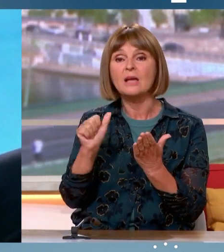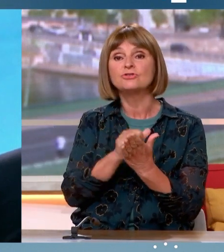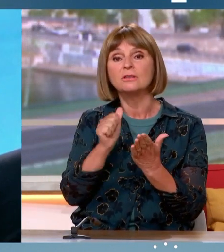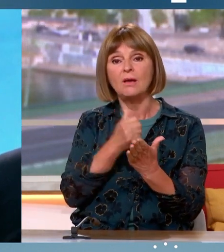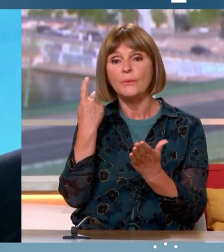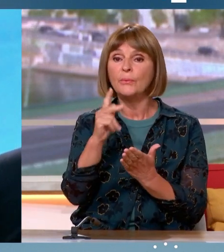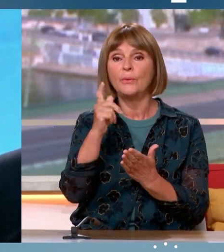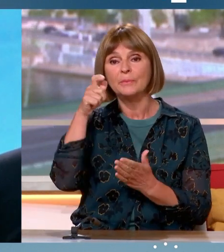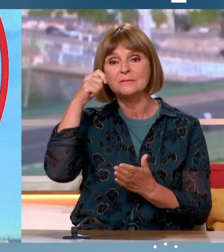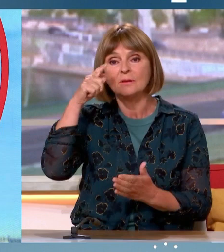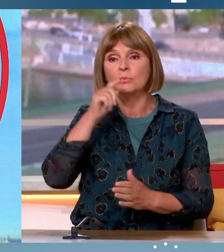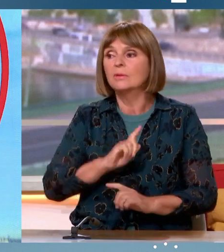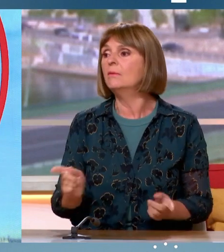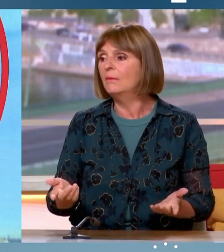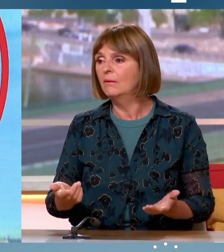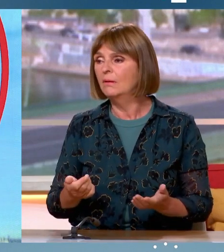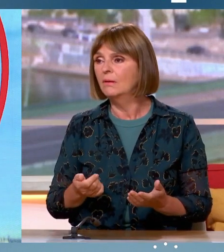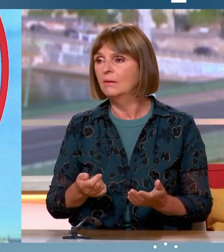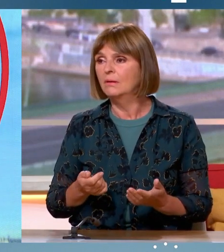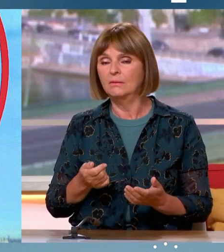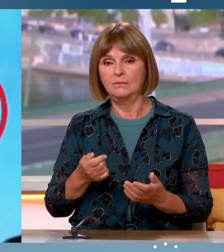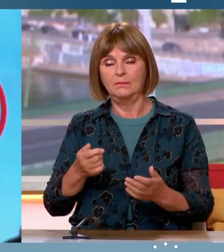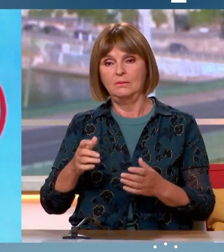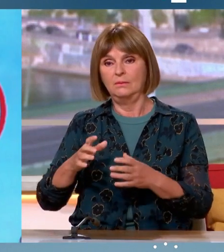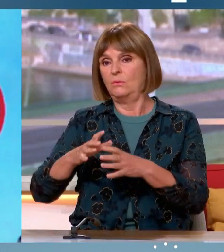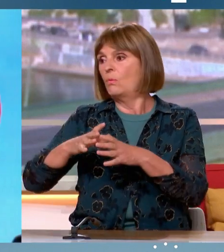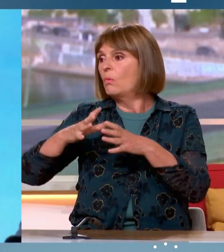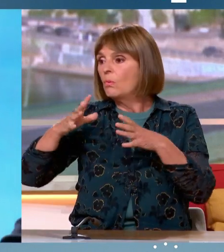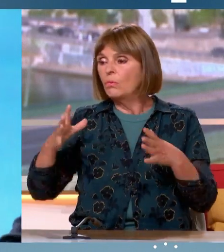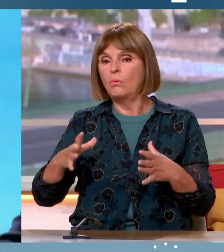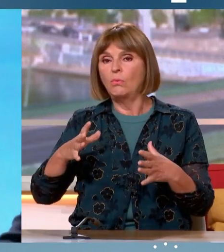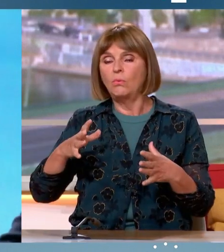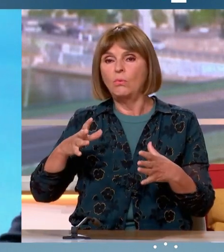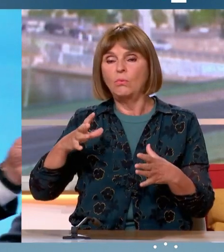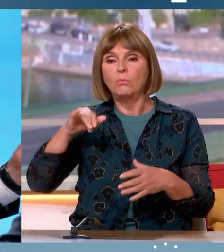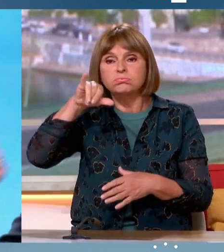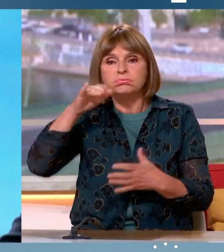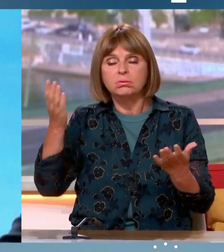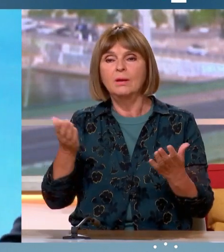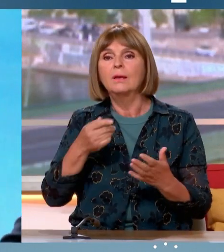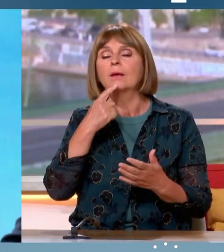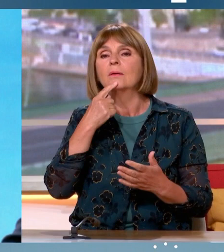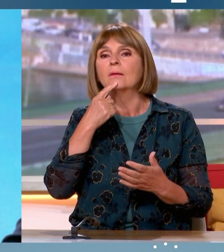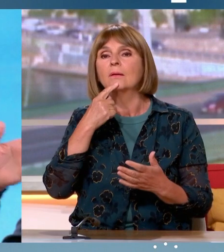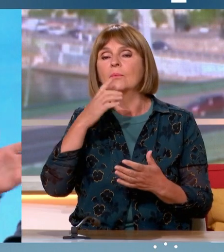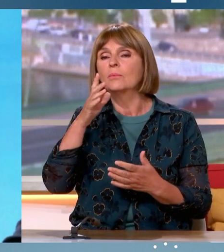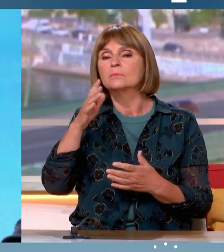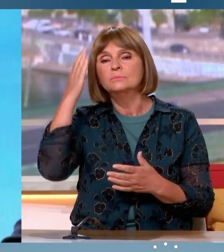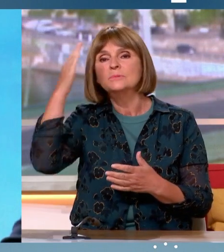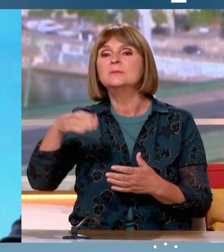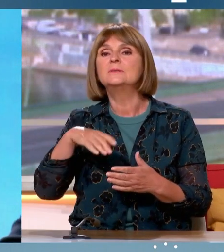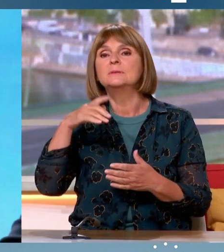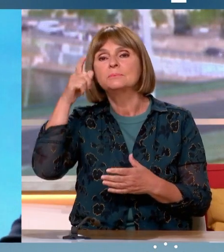'est lui qui a choisi la base. sait maintenant que c'est lui qui a organisé le voyage. une grosse supercherie qu'on n'aurait pas entendue si le président n'avait pas fait